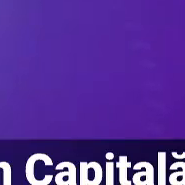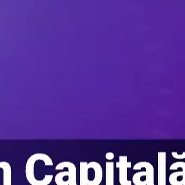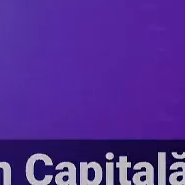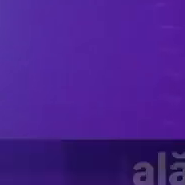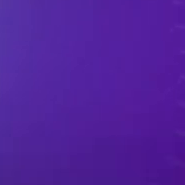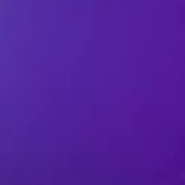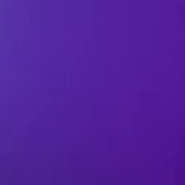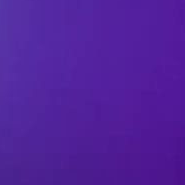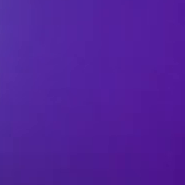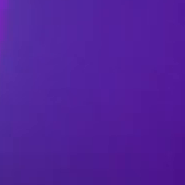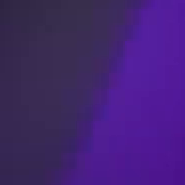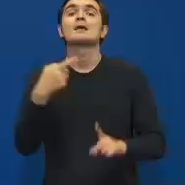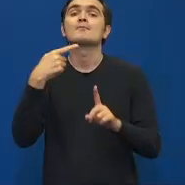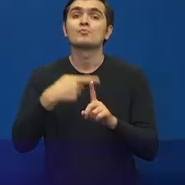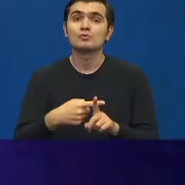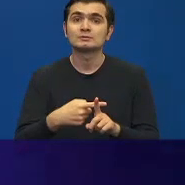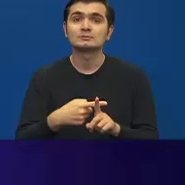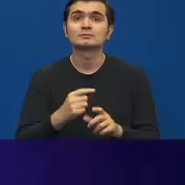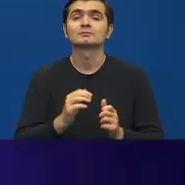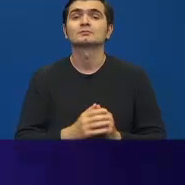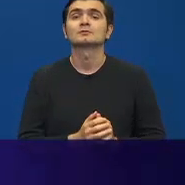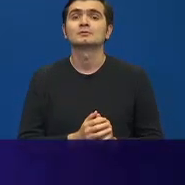Ca o garantie suplimentară în acest sens,